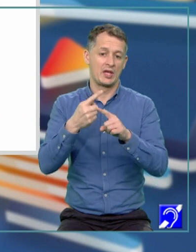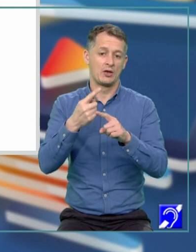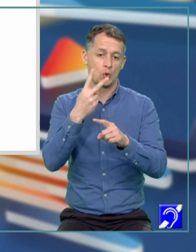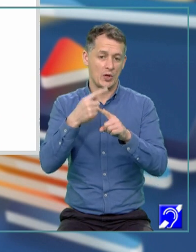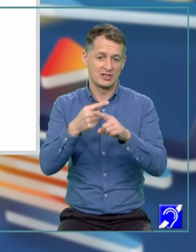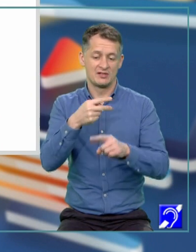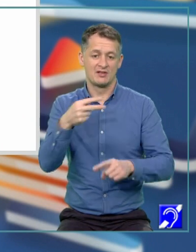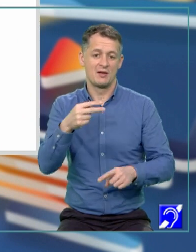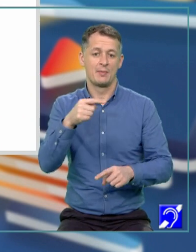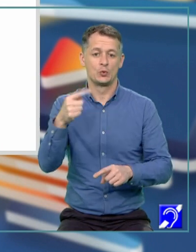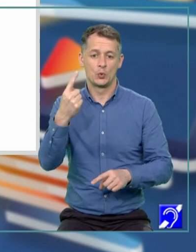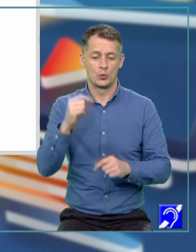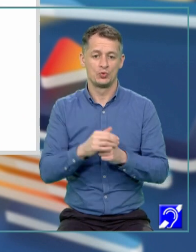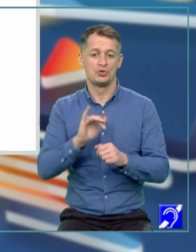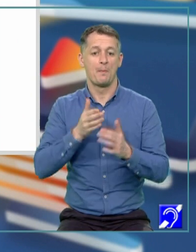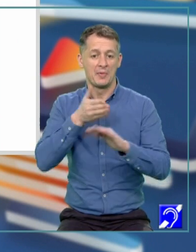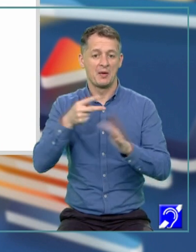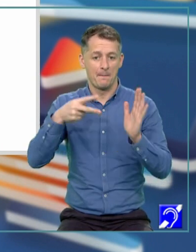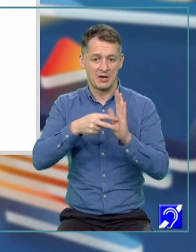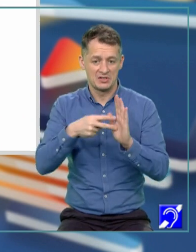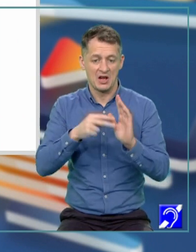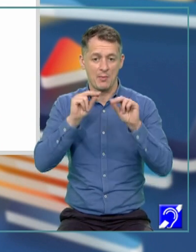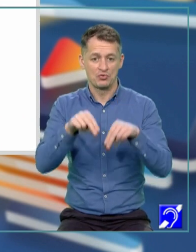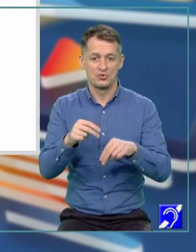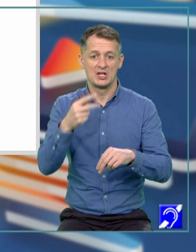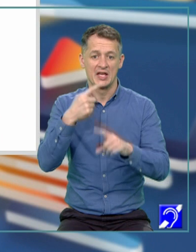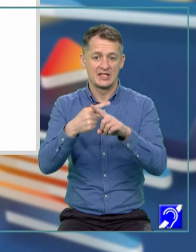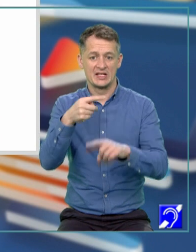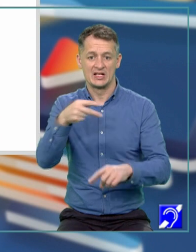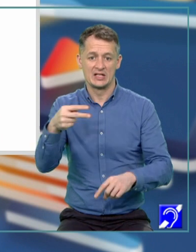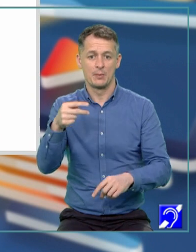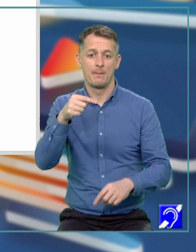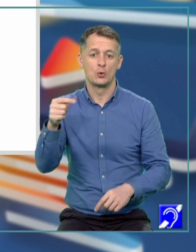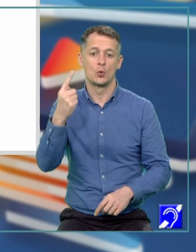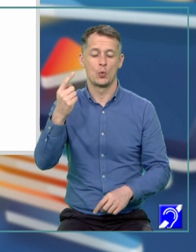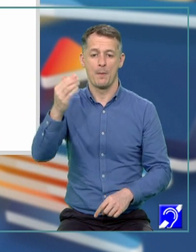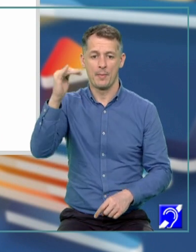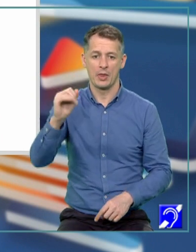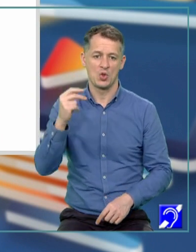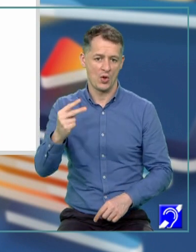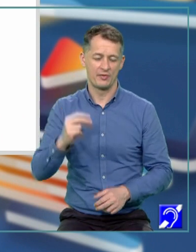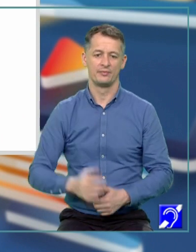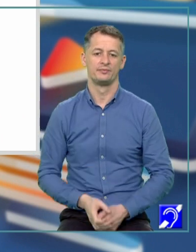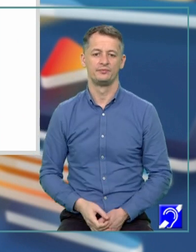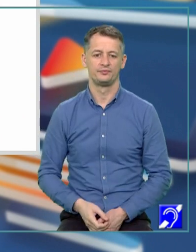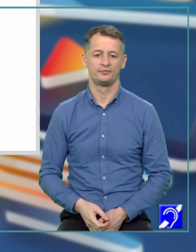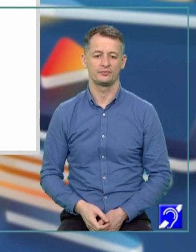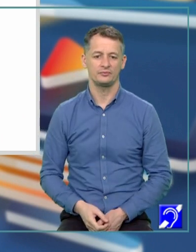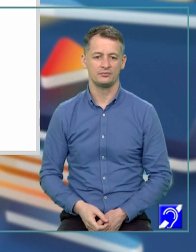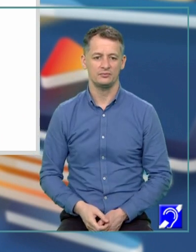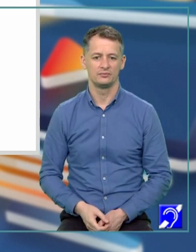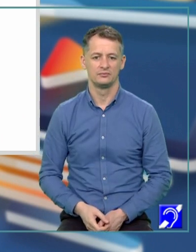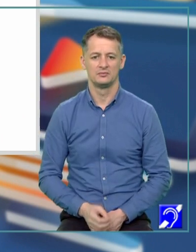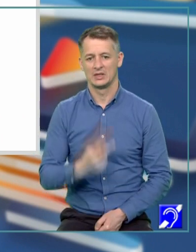1 și prin împărțire obținem X egal cu minus 1 pe 2. Ori, la cealaltă